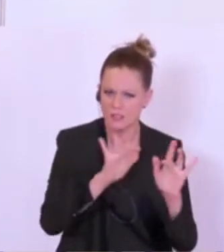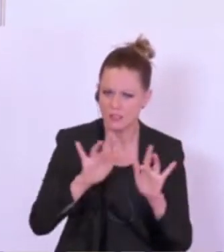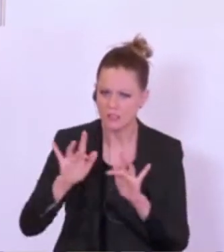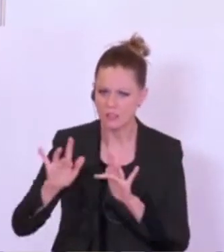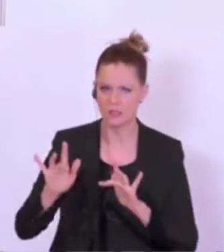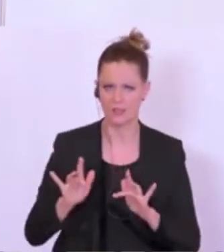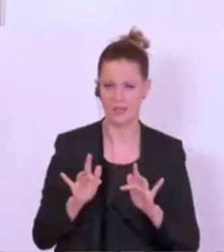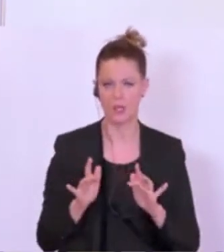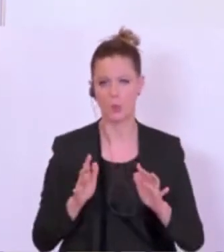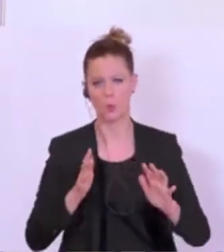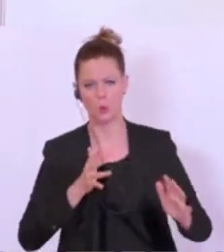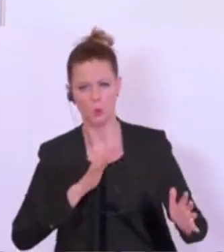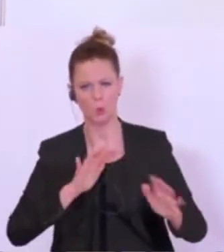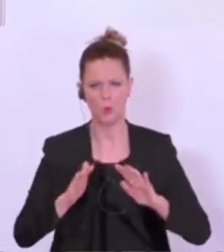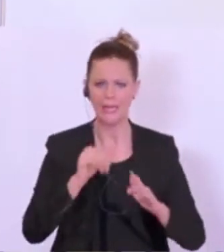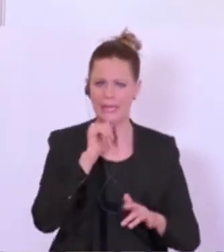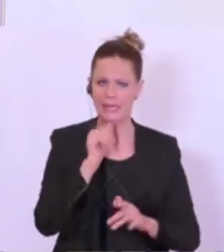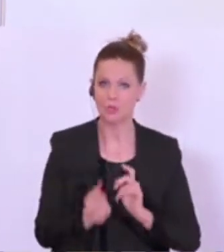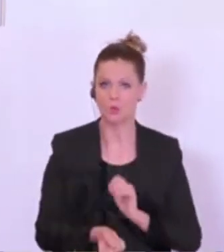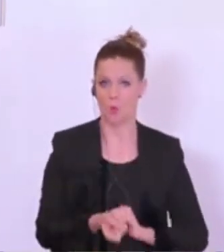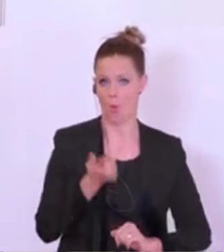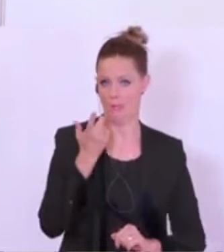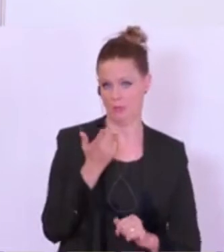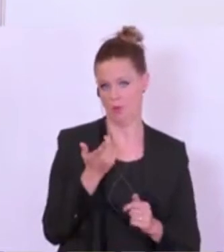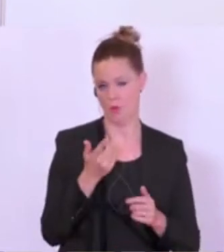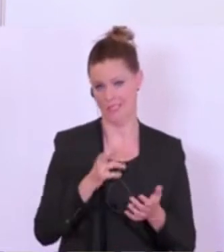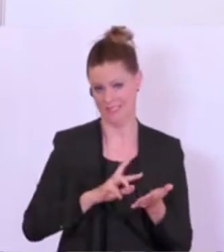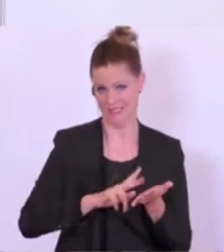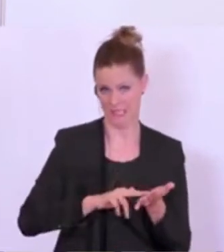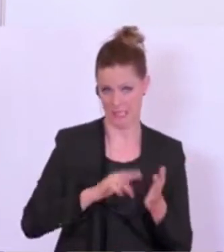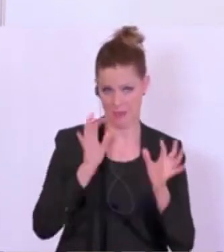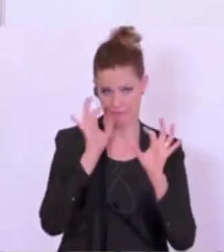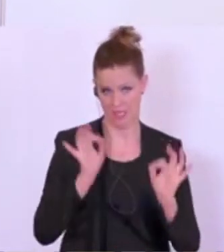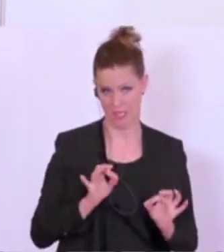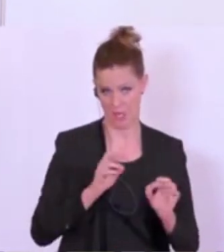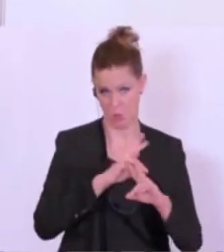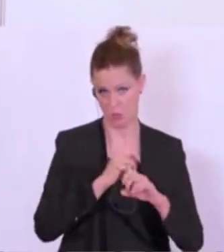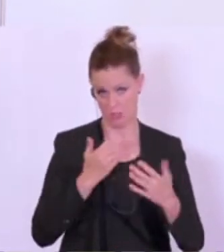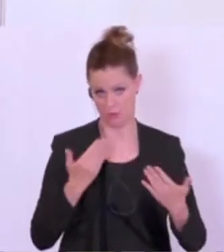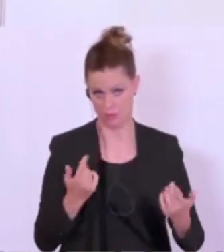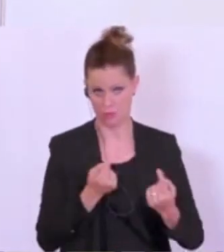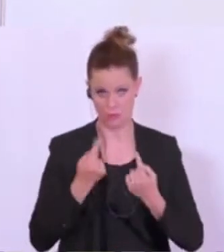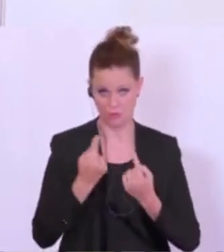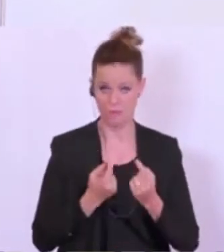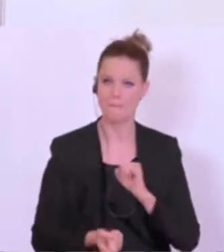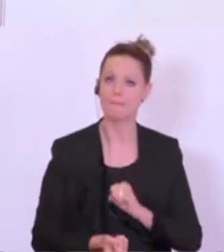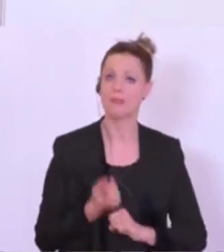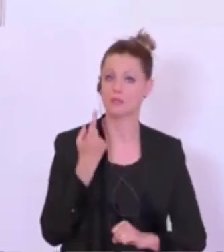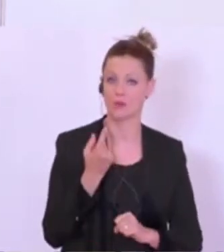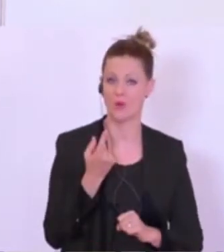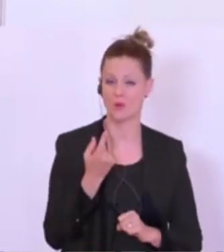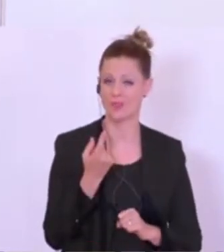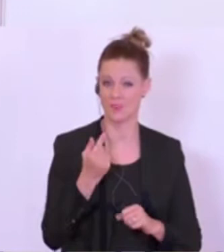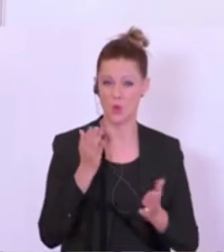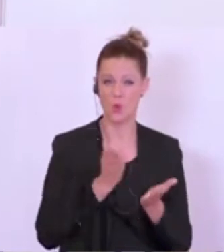mittelprächtig dasteht, was die Digitalisierung und die digitalen Fähigkeiten betrifft. Insbesondere sind wir